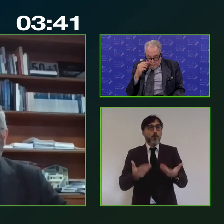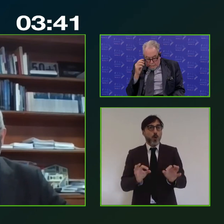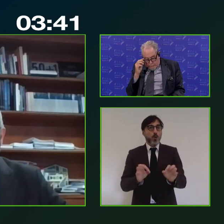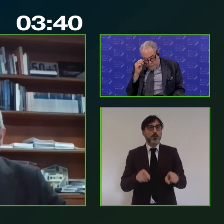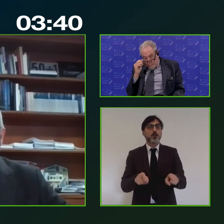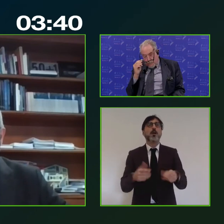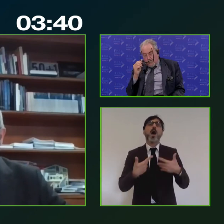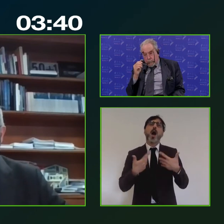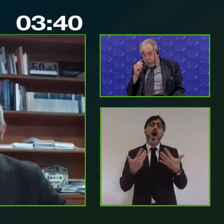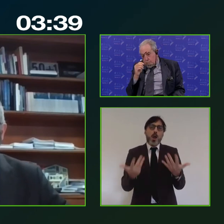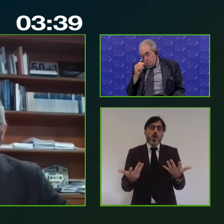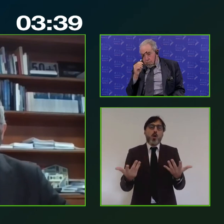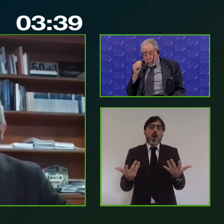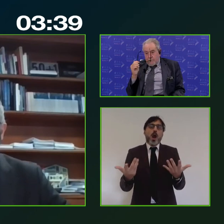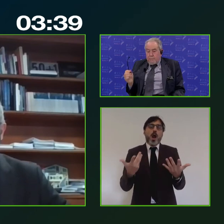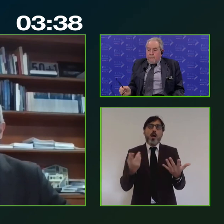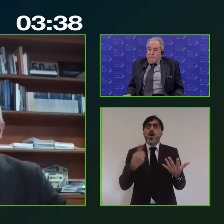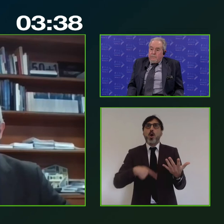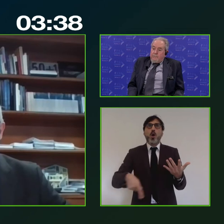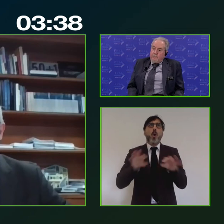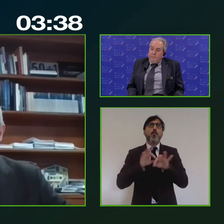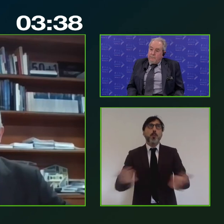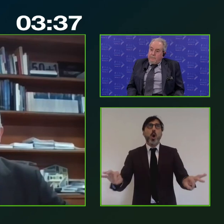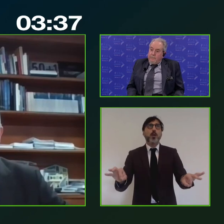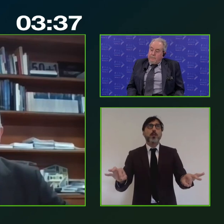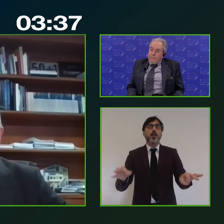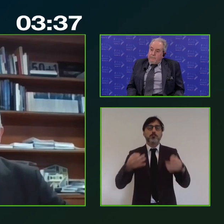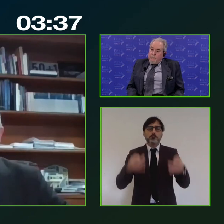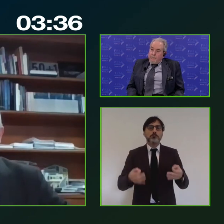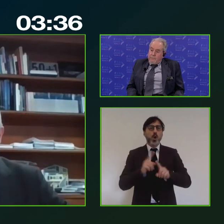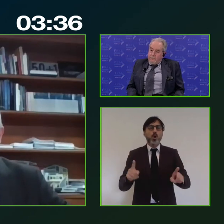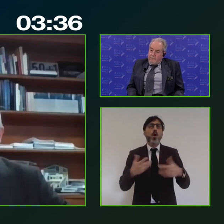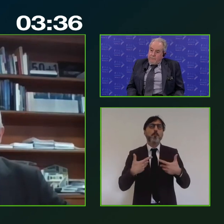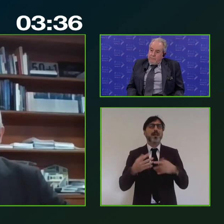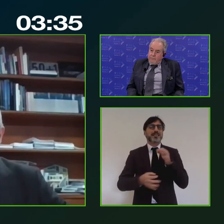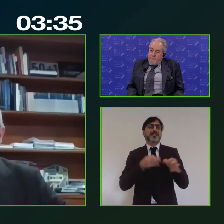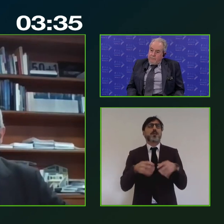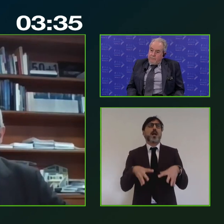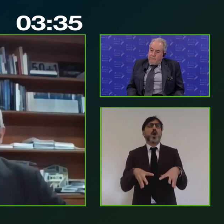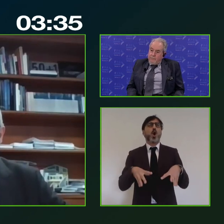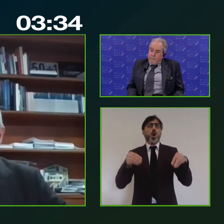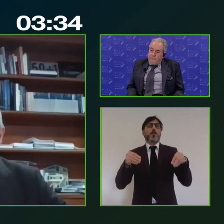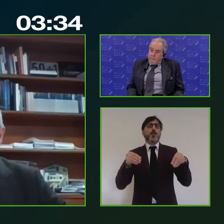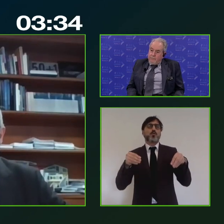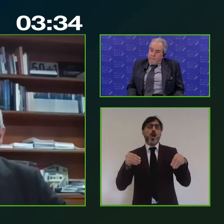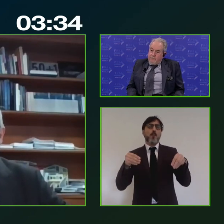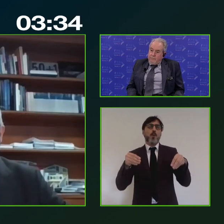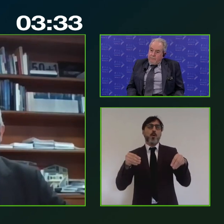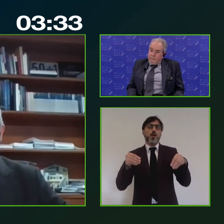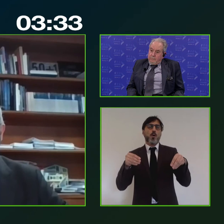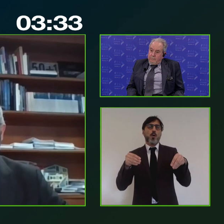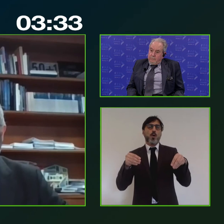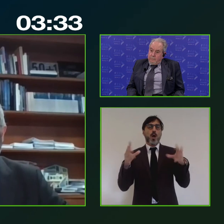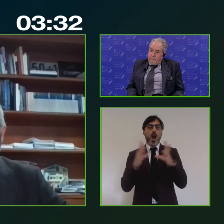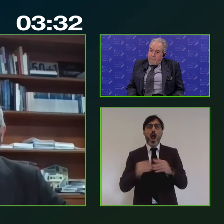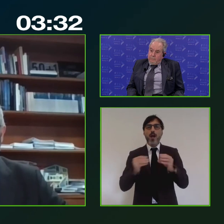forse magari non siamo ancora del tutto pronti però sicuramente abbiamo iniziato a fare quello a